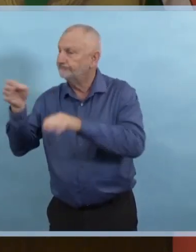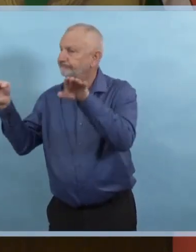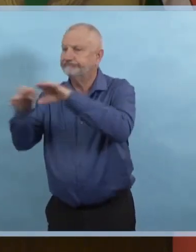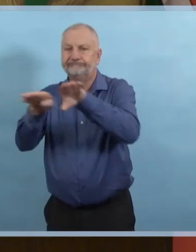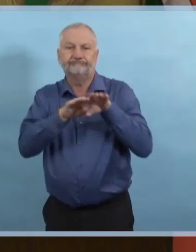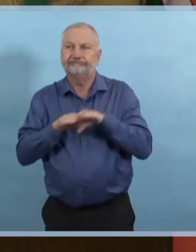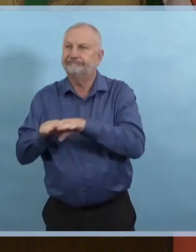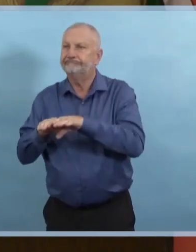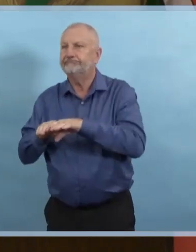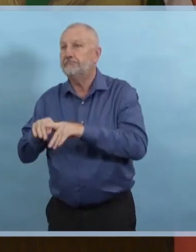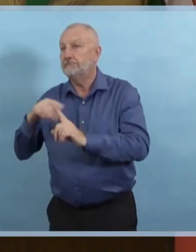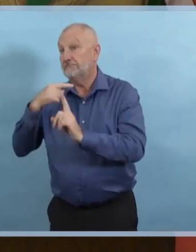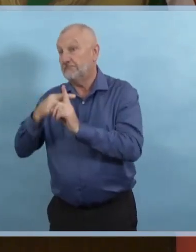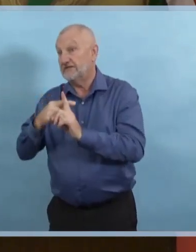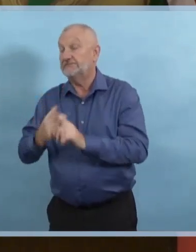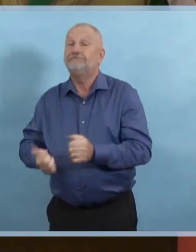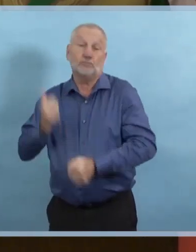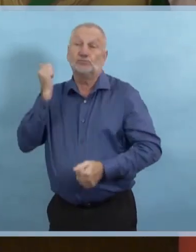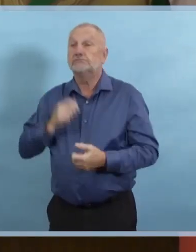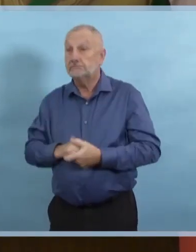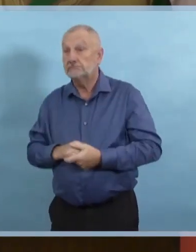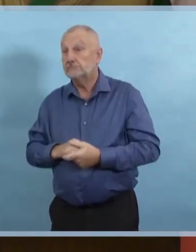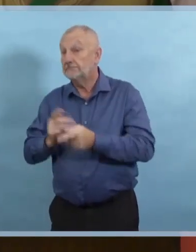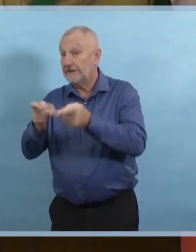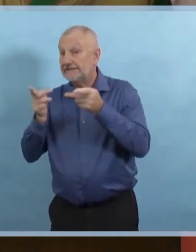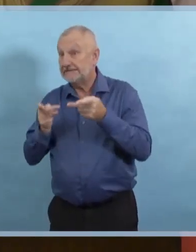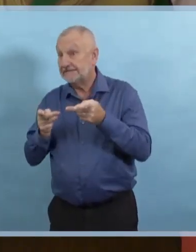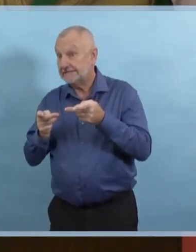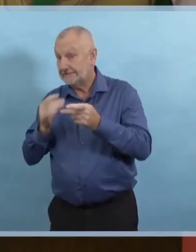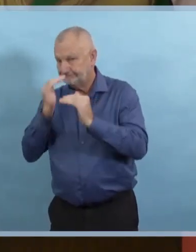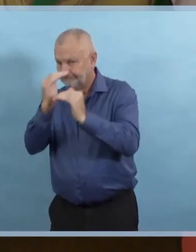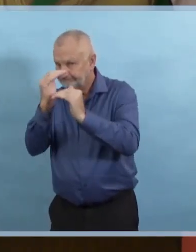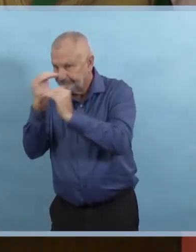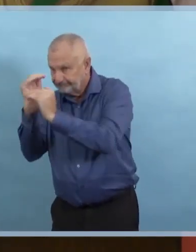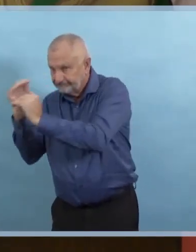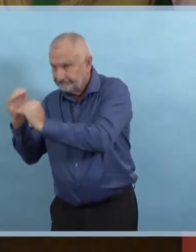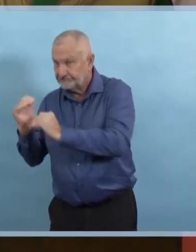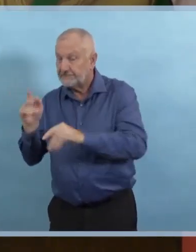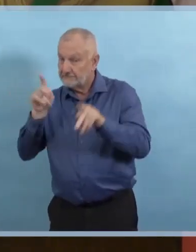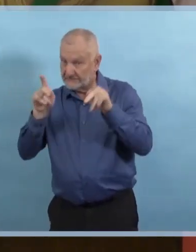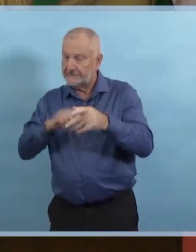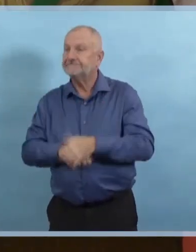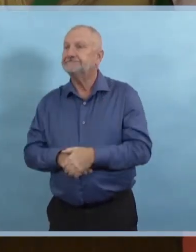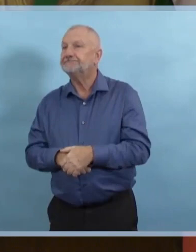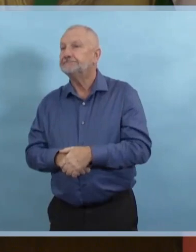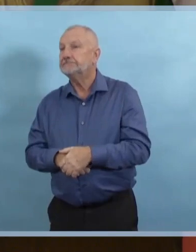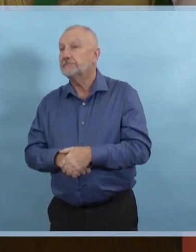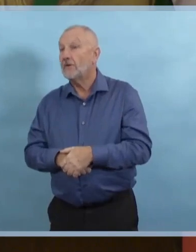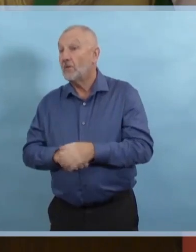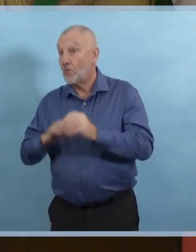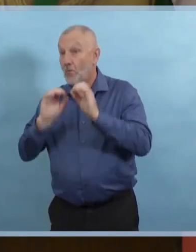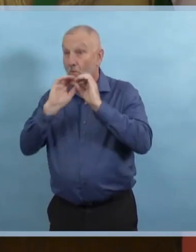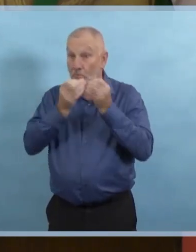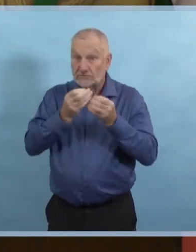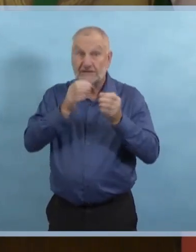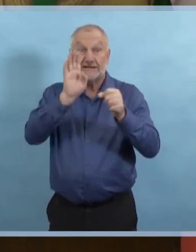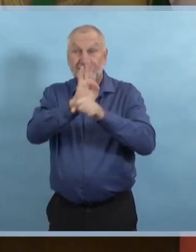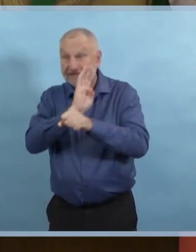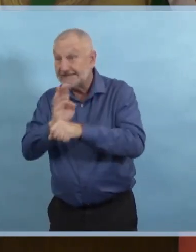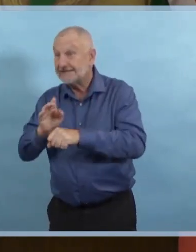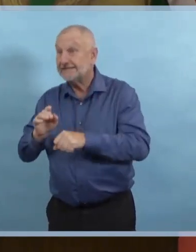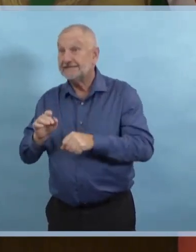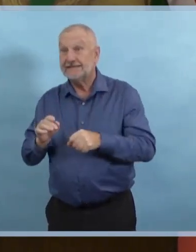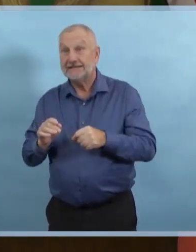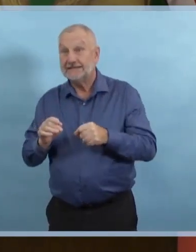contacts par les organisations et les entreprises. Nous allons continuer à travailler de près avec nos partenaires dans le nord pour réduire la transmission dans cette région.